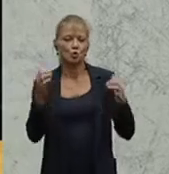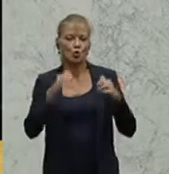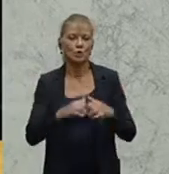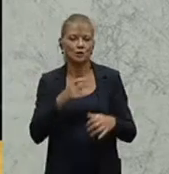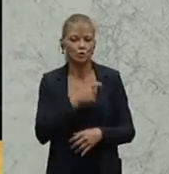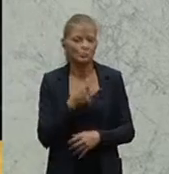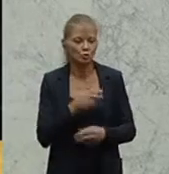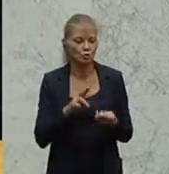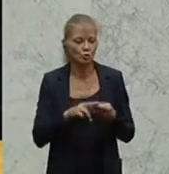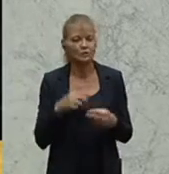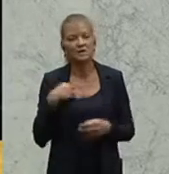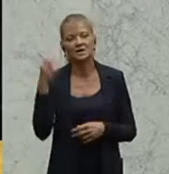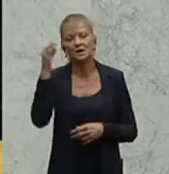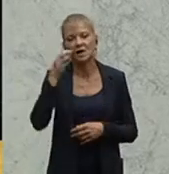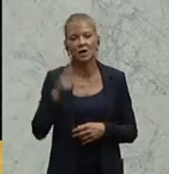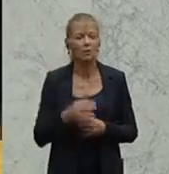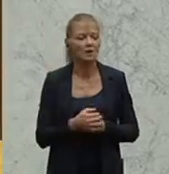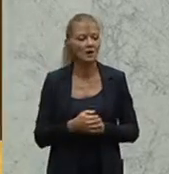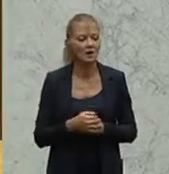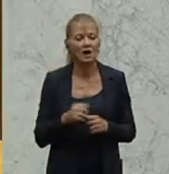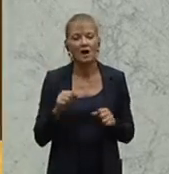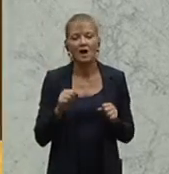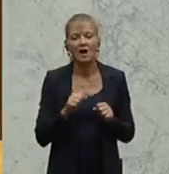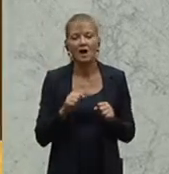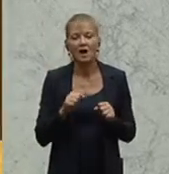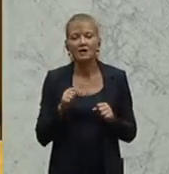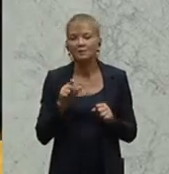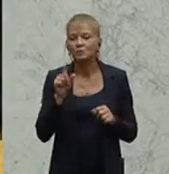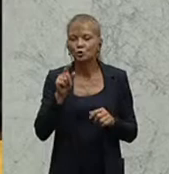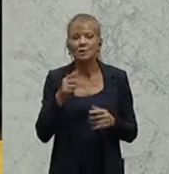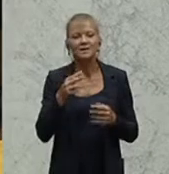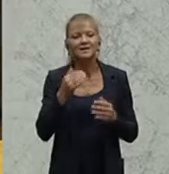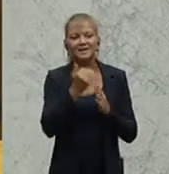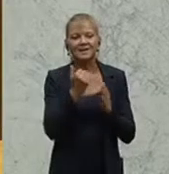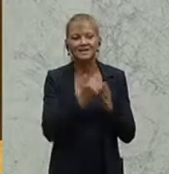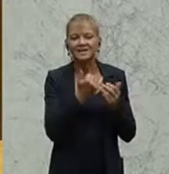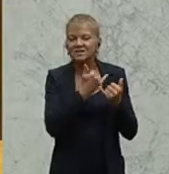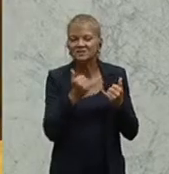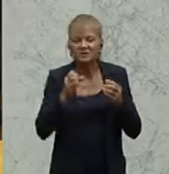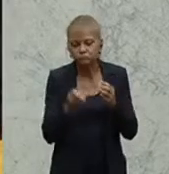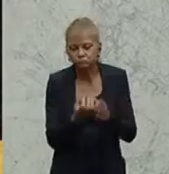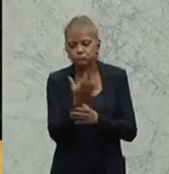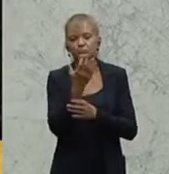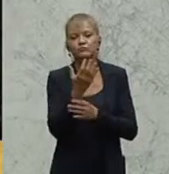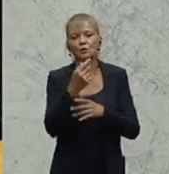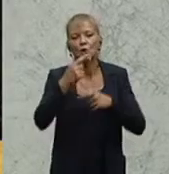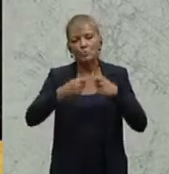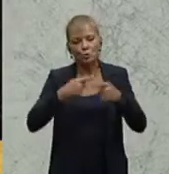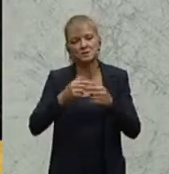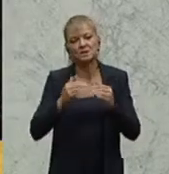eine wesentliche Aufwertung des Gesetzeswertungsprozesses bedeutet. Es werden auch die